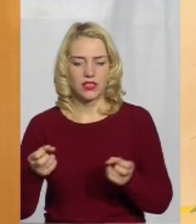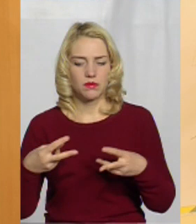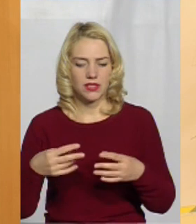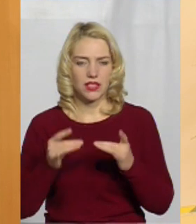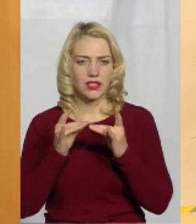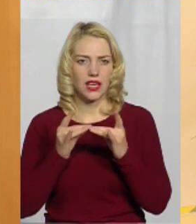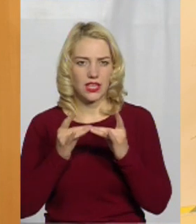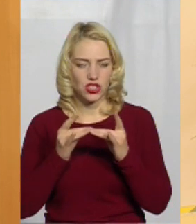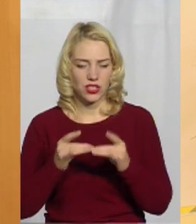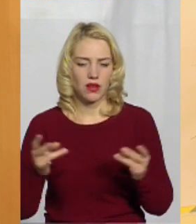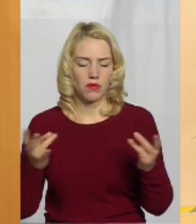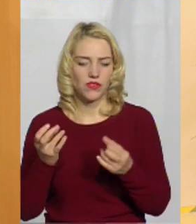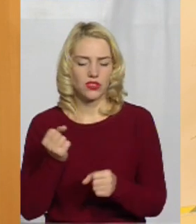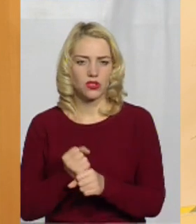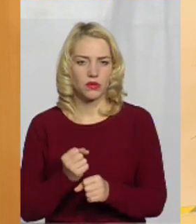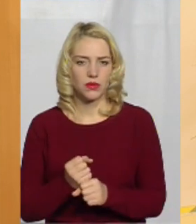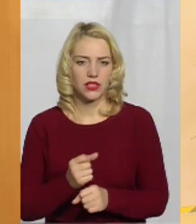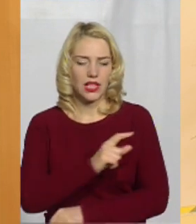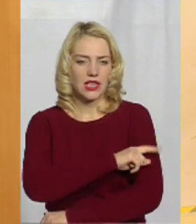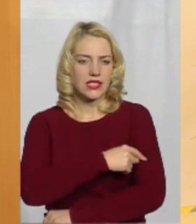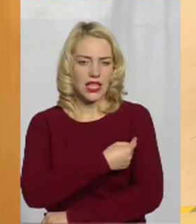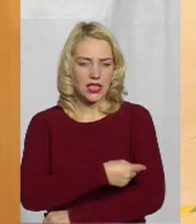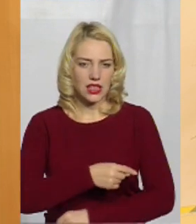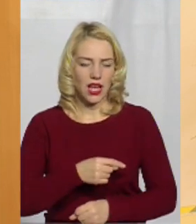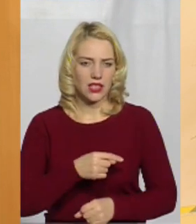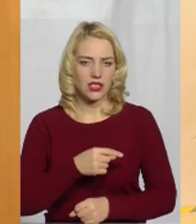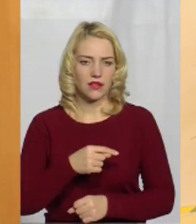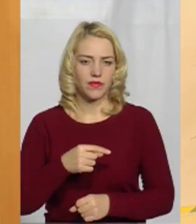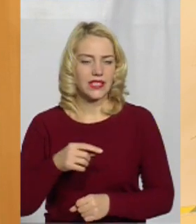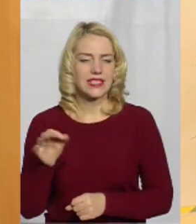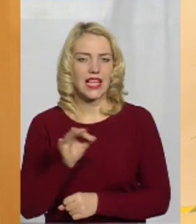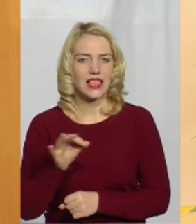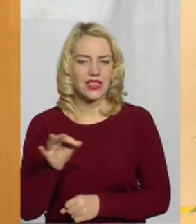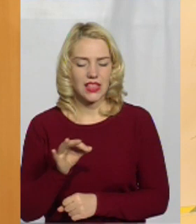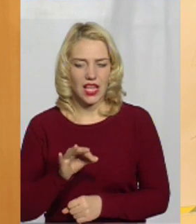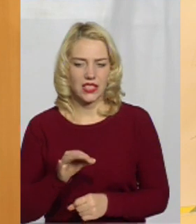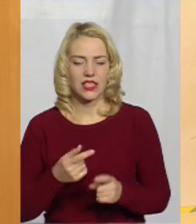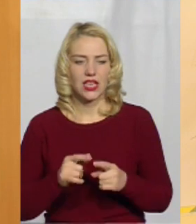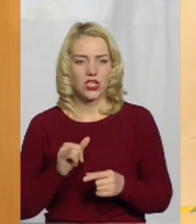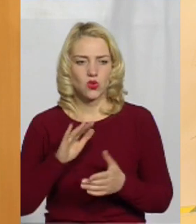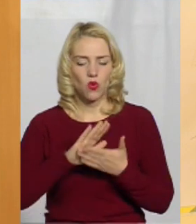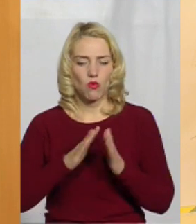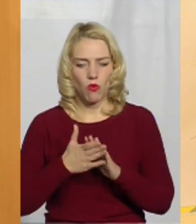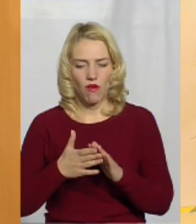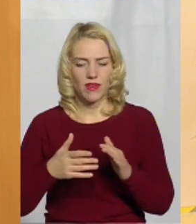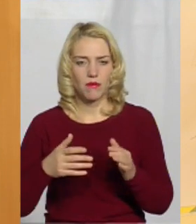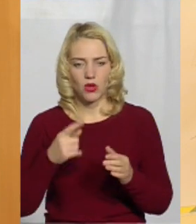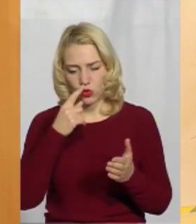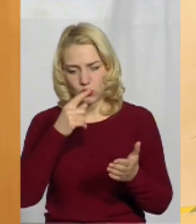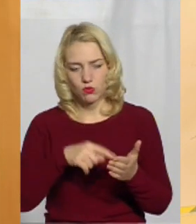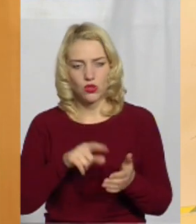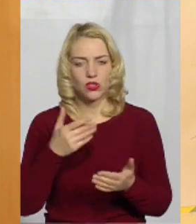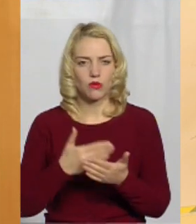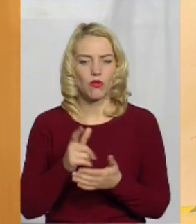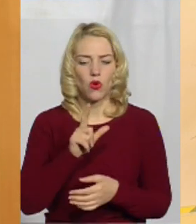ми маємо зробити санітарні вузли з умовами доступності, щоб людина на візочку